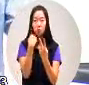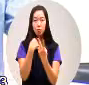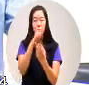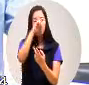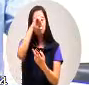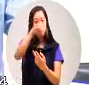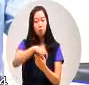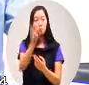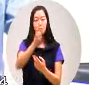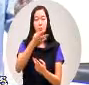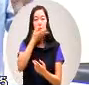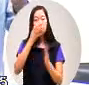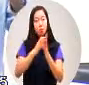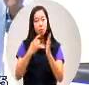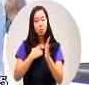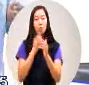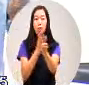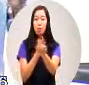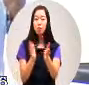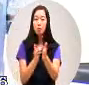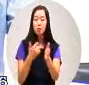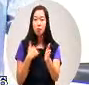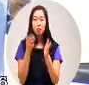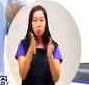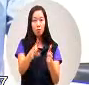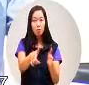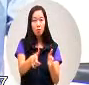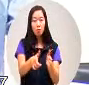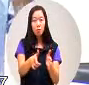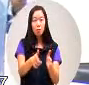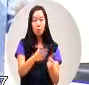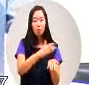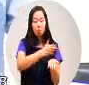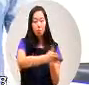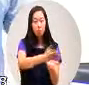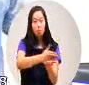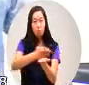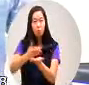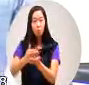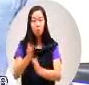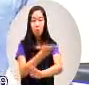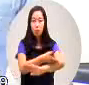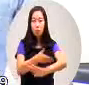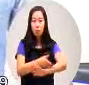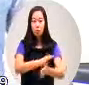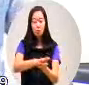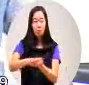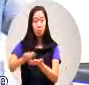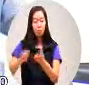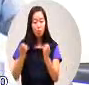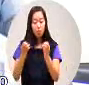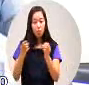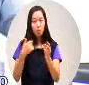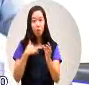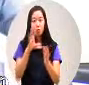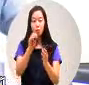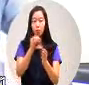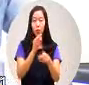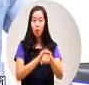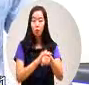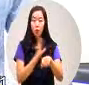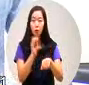执行了以后针对亲疏工程来做讨论有没有效